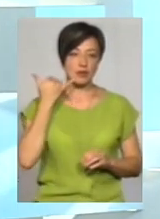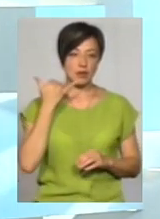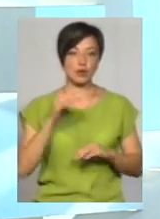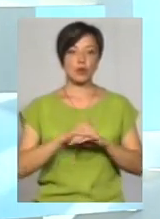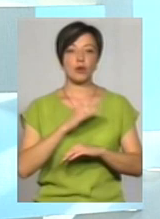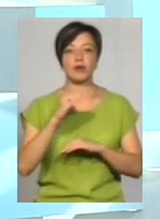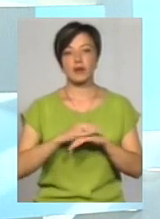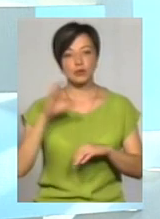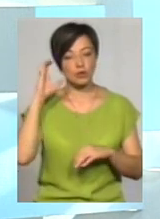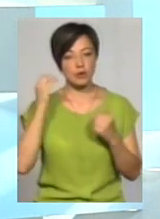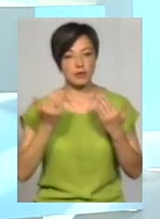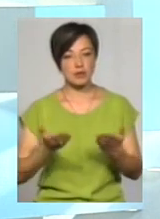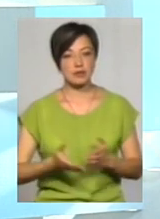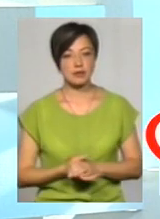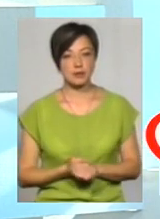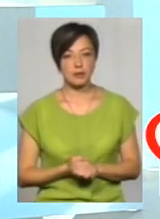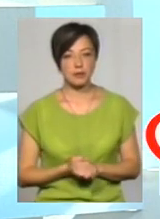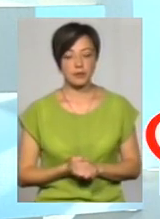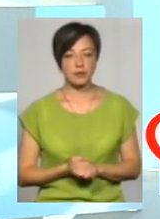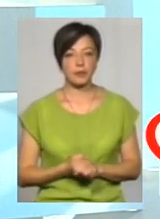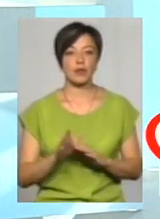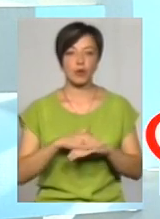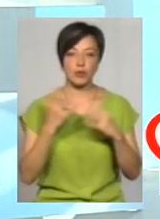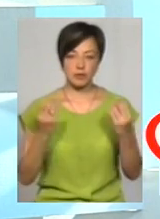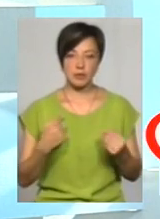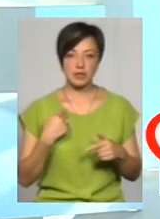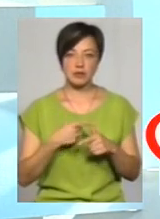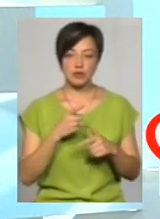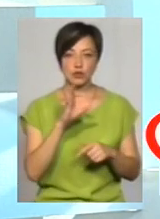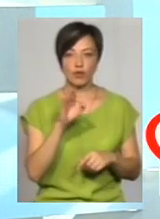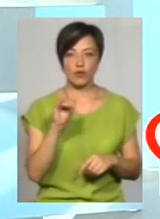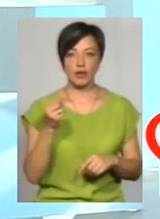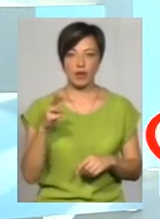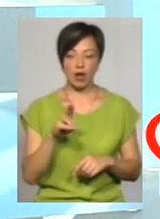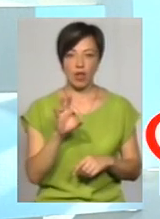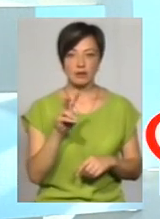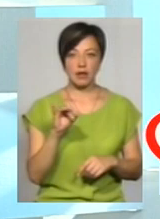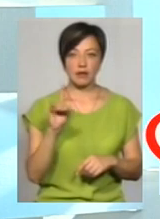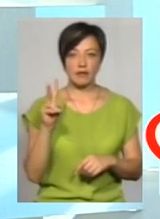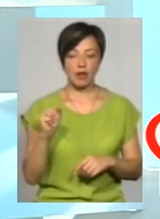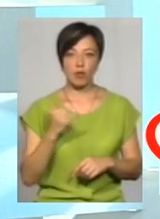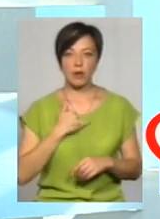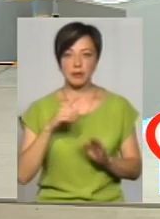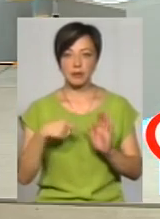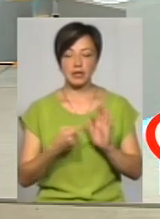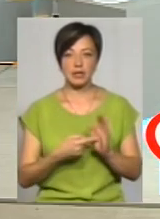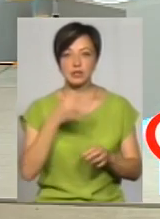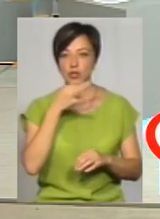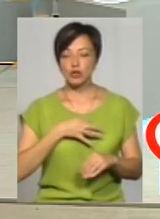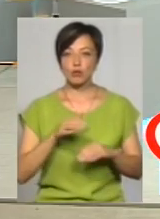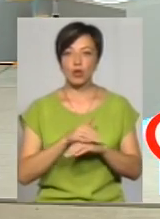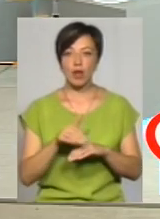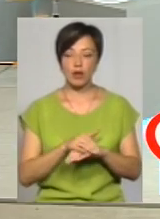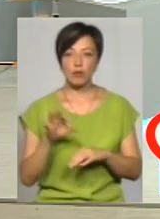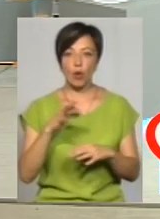Добрий вечір, слухаємо вас. Доброго дня, мене звати Софія Олександрівна. У мене таке питання. Скажіть, будь ласка,